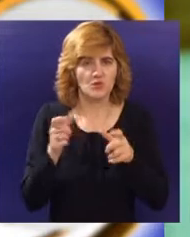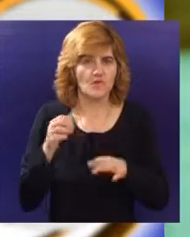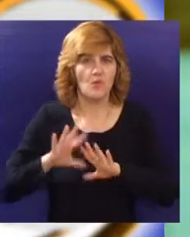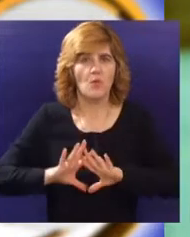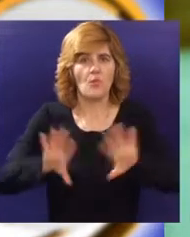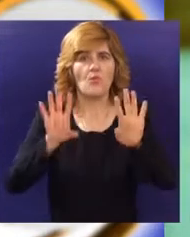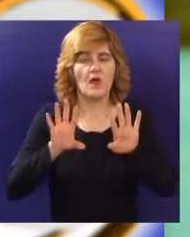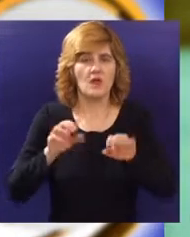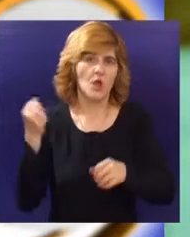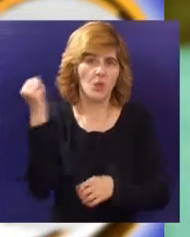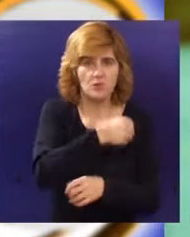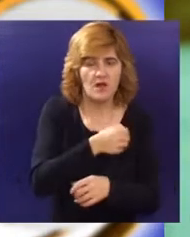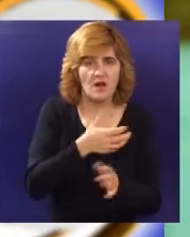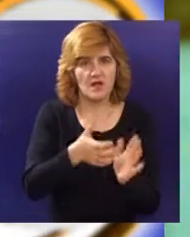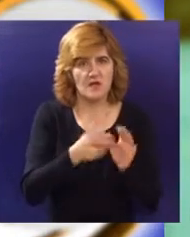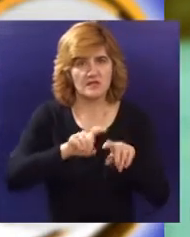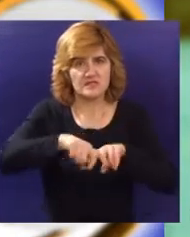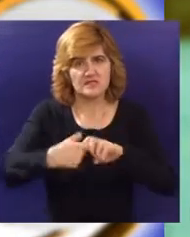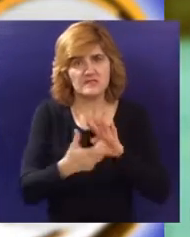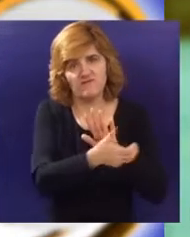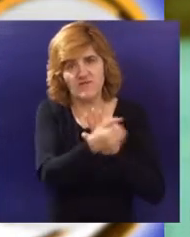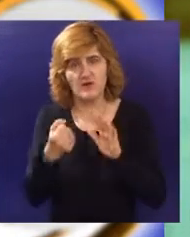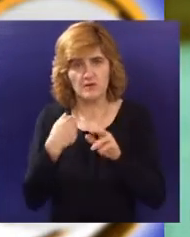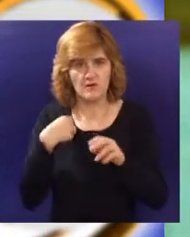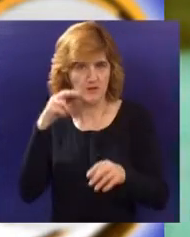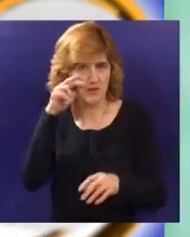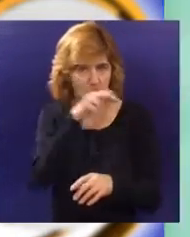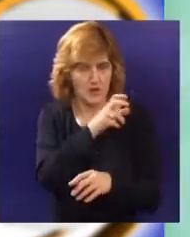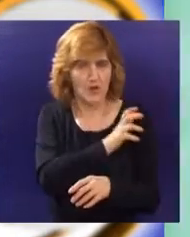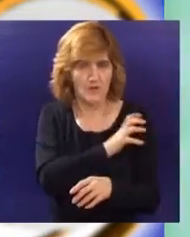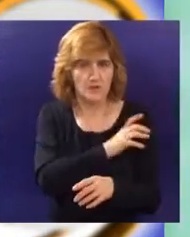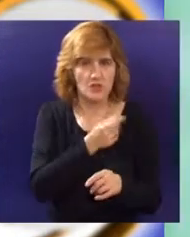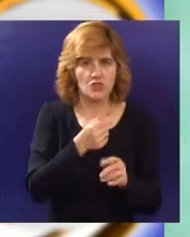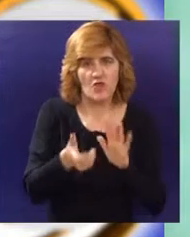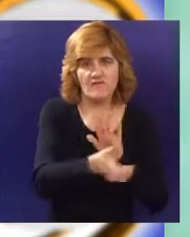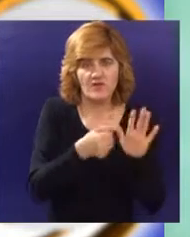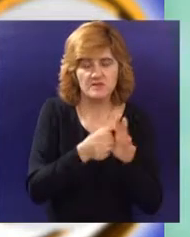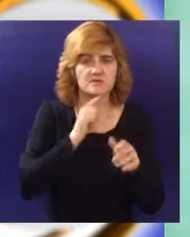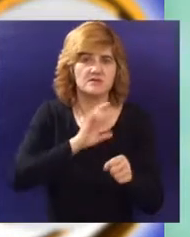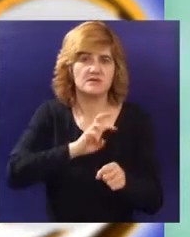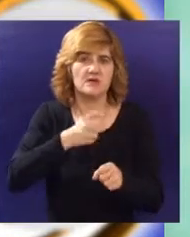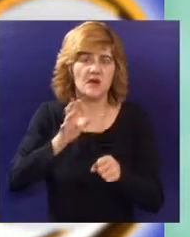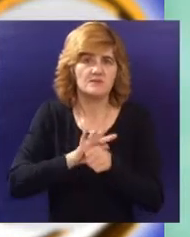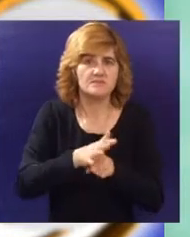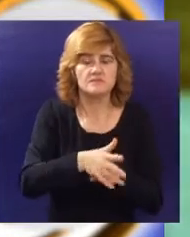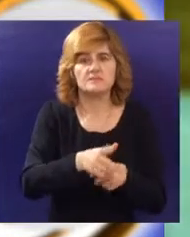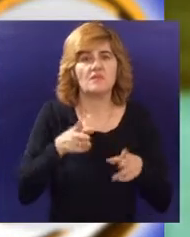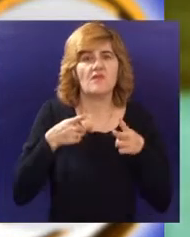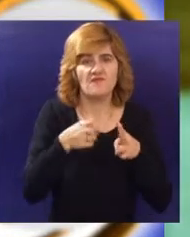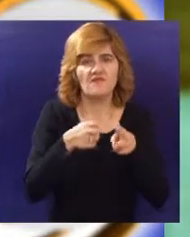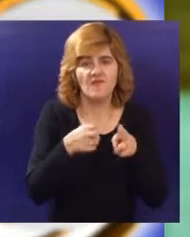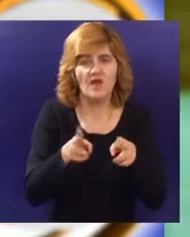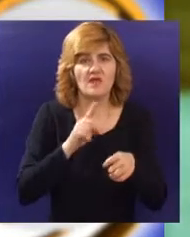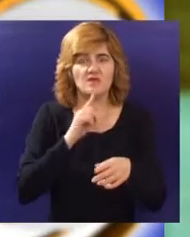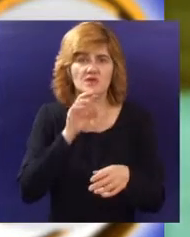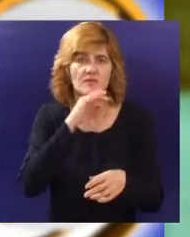guranja, otimanja i uništavanja stvari do pretićih pogleda iznuđivanja novca svaki vidi smevanja ruganja, vređanja i